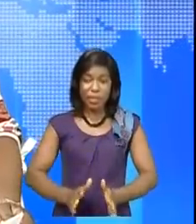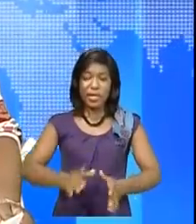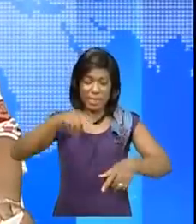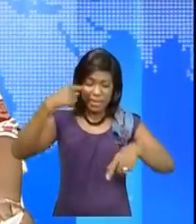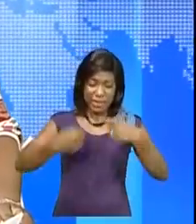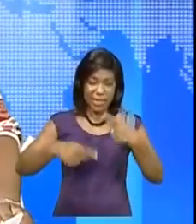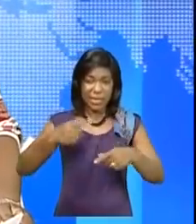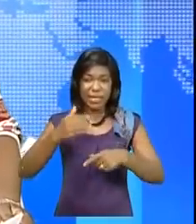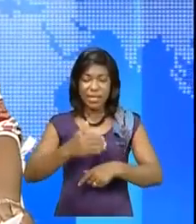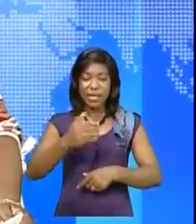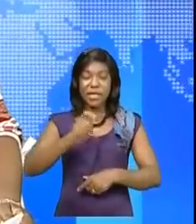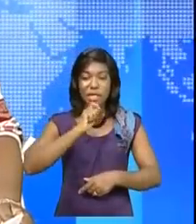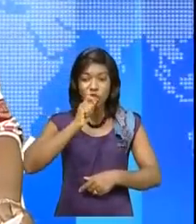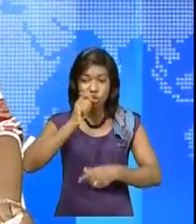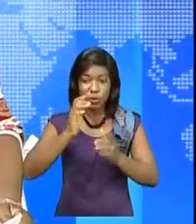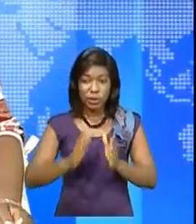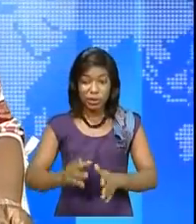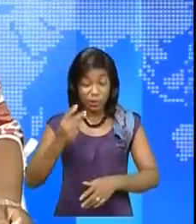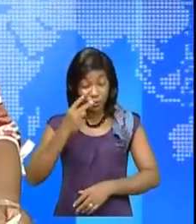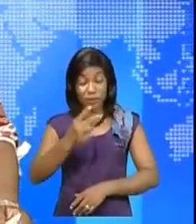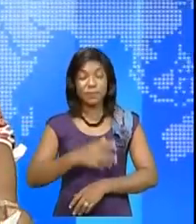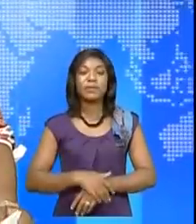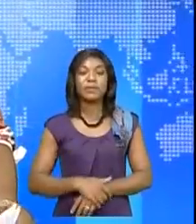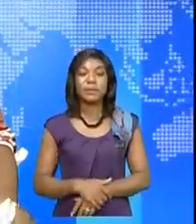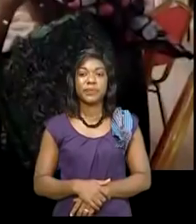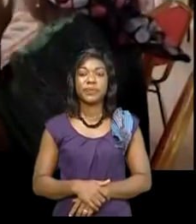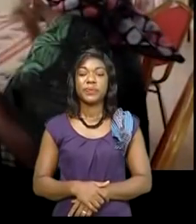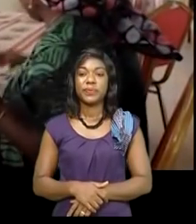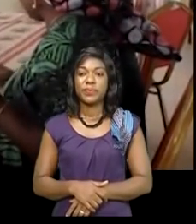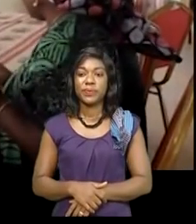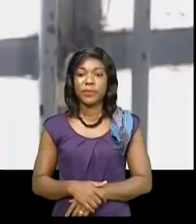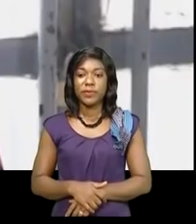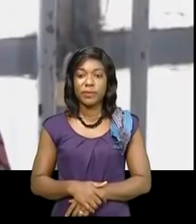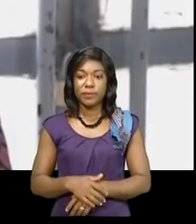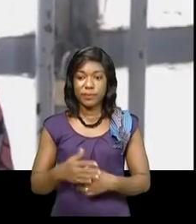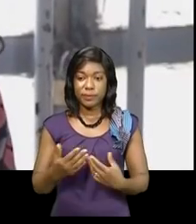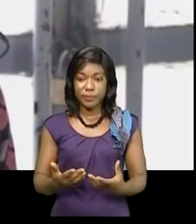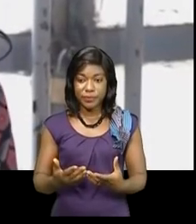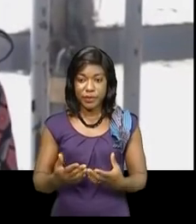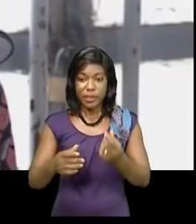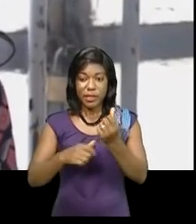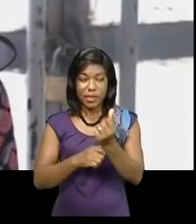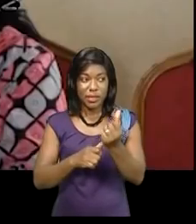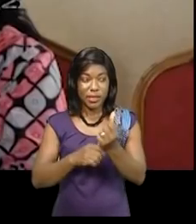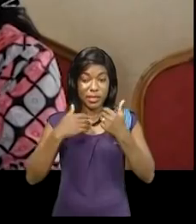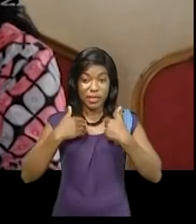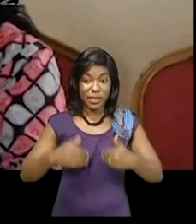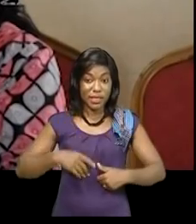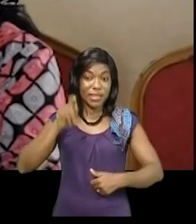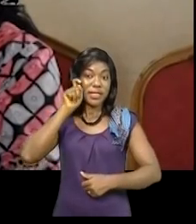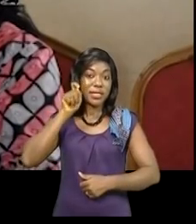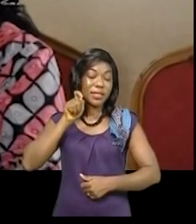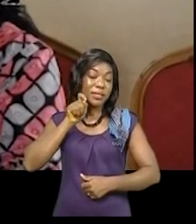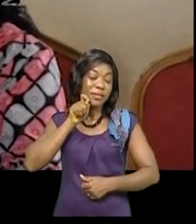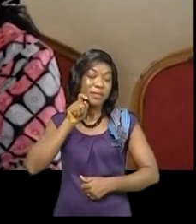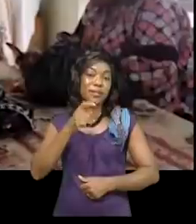les femmes journalistes membres en santé au dépanneur Comme il faut de la santé sexuelle et réproductive est un moyen par